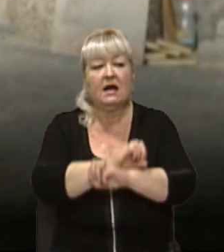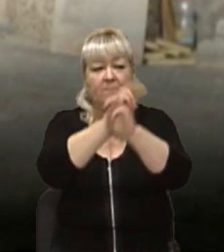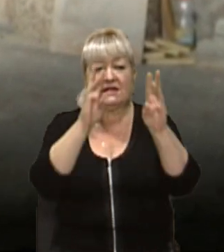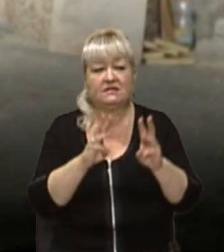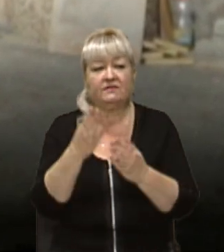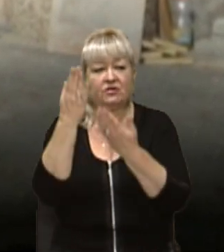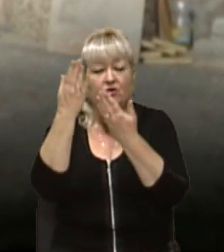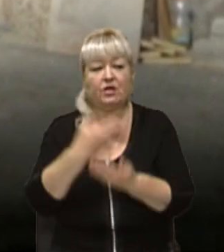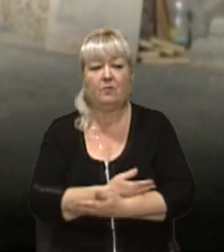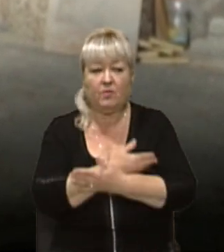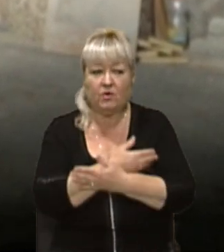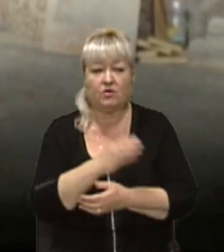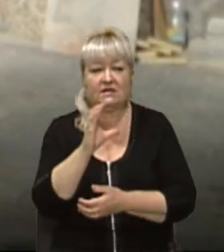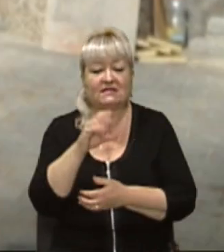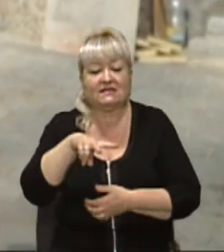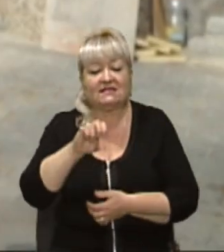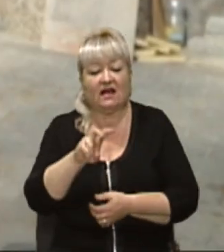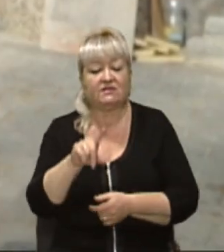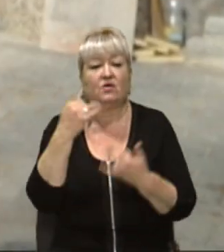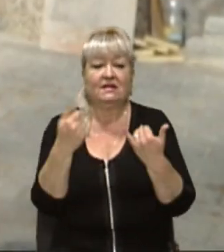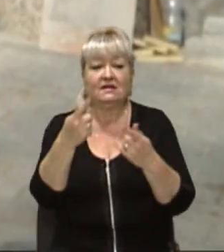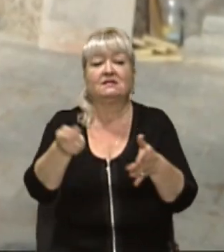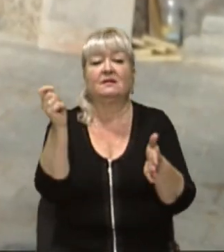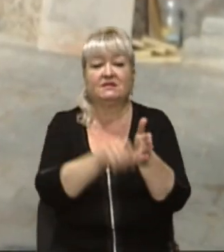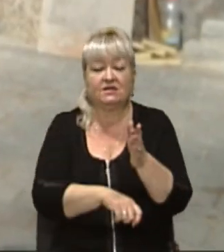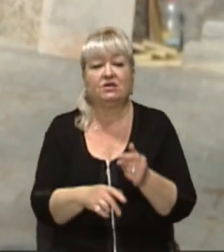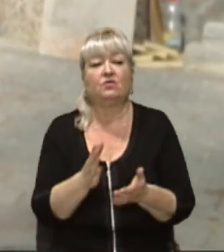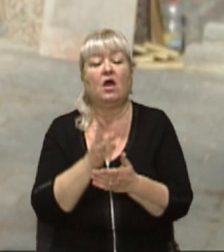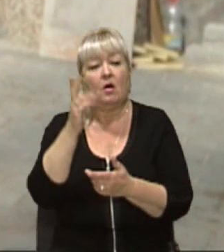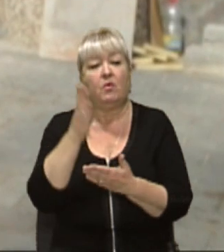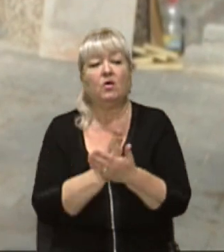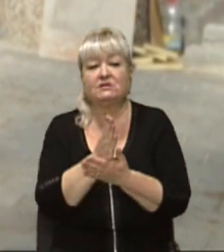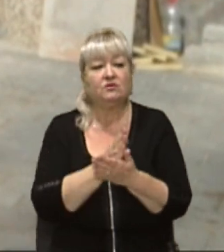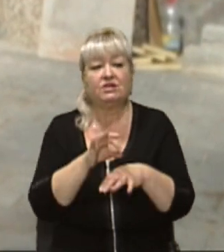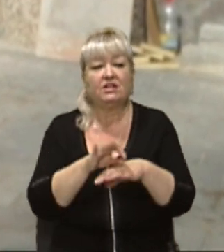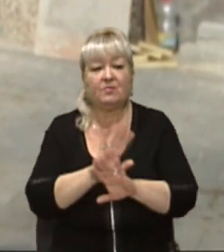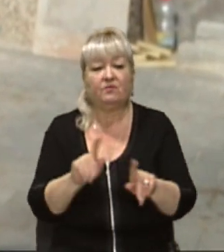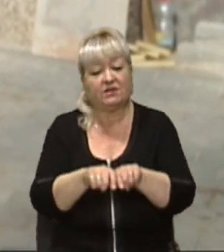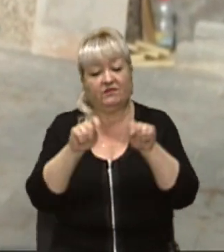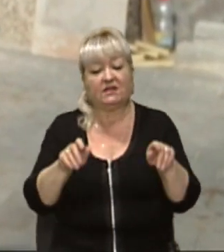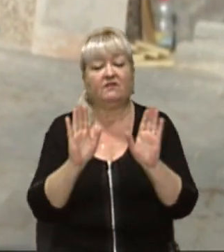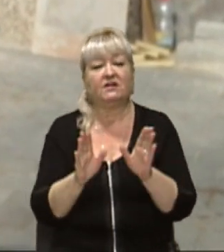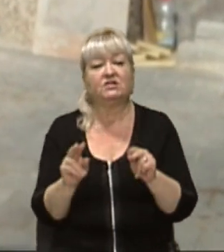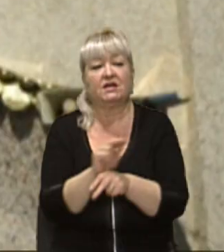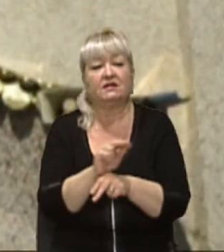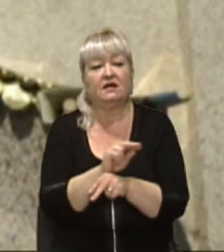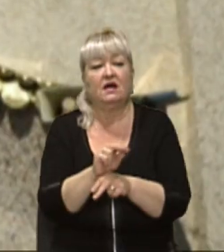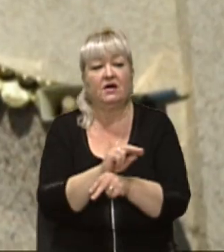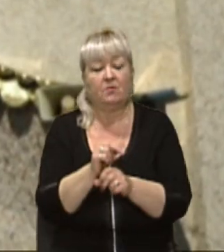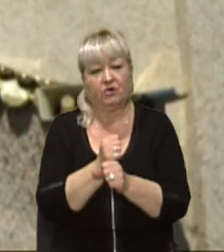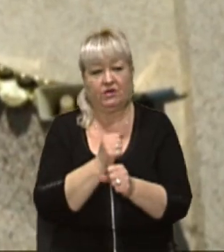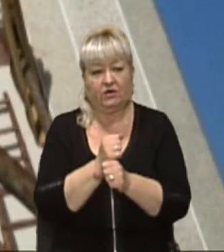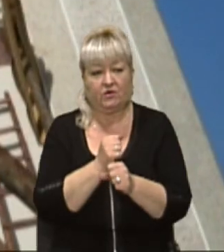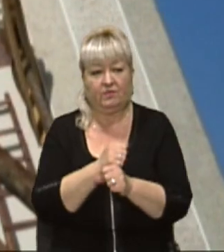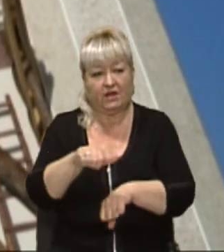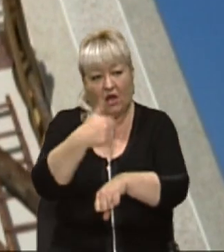Греко-католицької церкви у Славську. Зараз тут зачинено, богослужінь не проводять і відкривають храм лише для проведення ремонтних робіт. Очільник